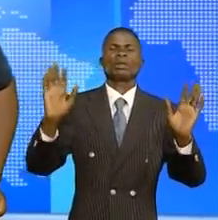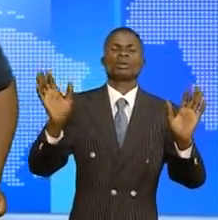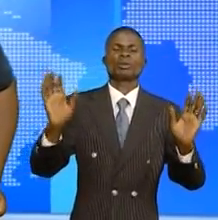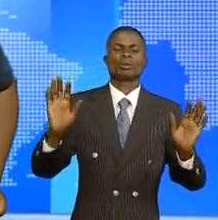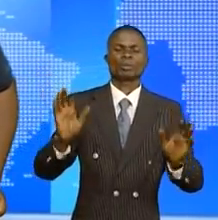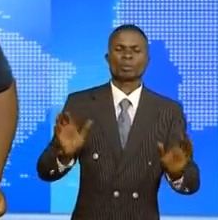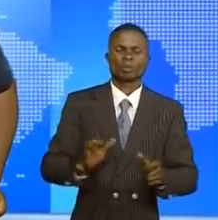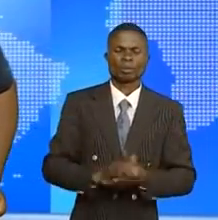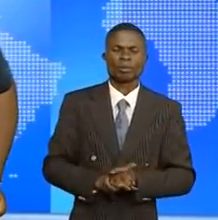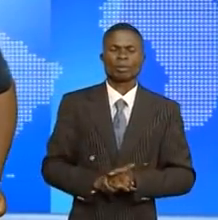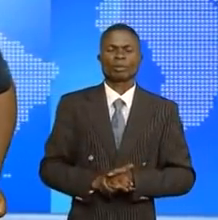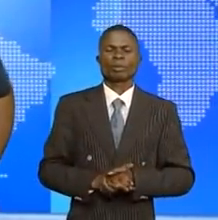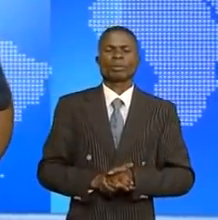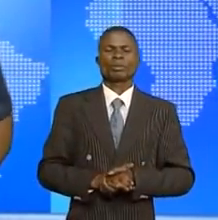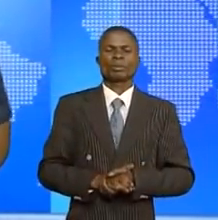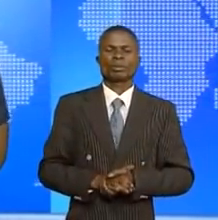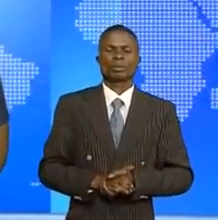Radio-Télévision nationale congolaise. Au revoir.